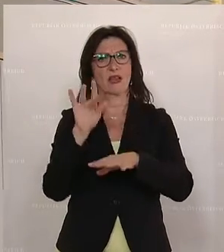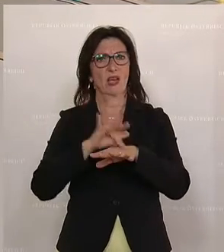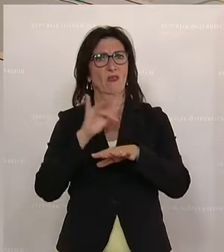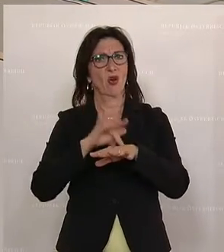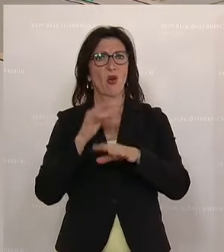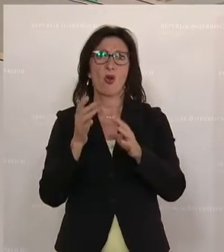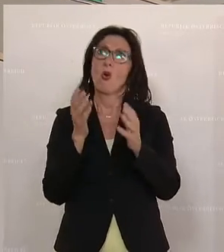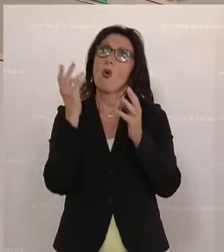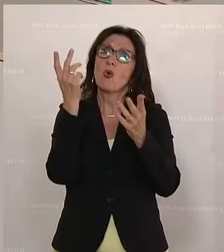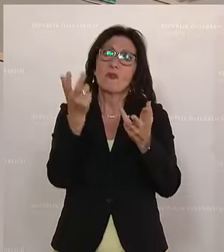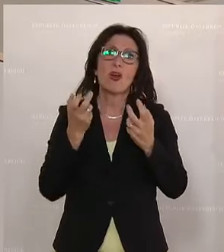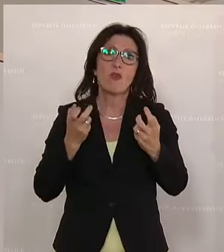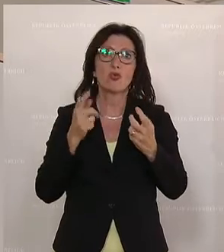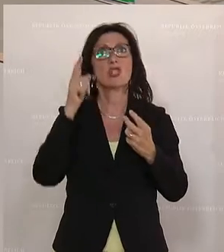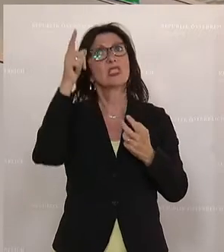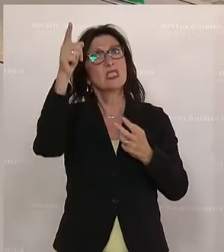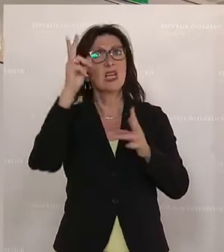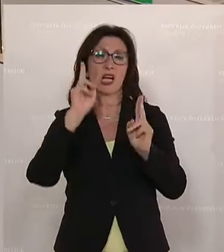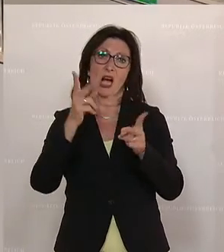in Frieden und Demokratie leben können.